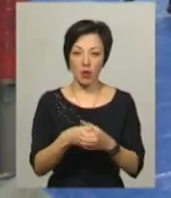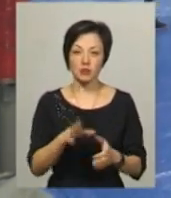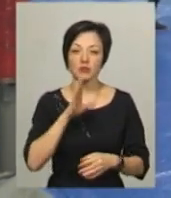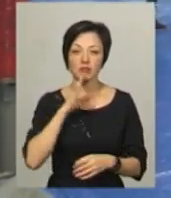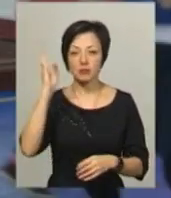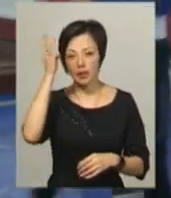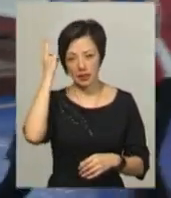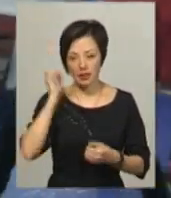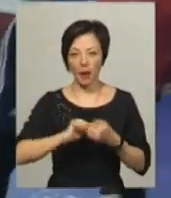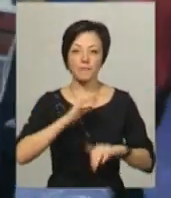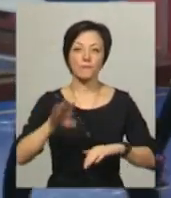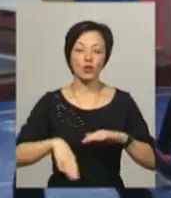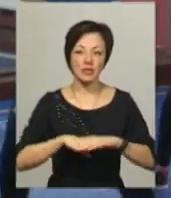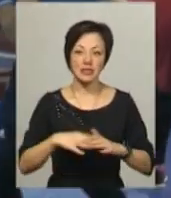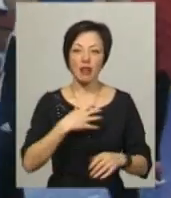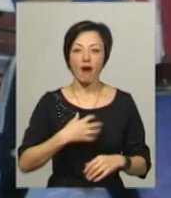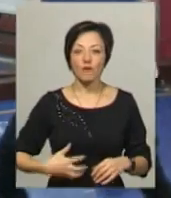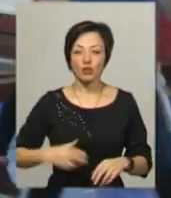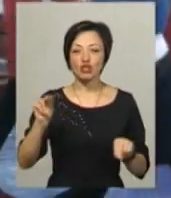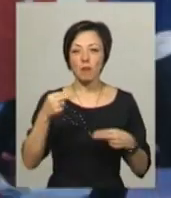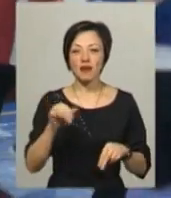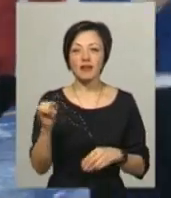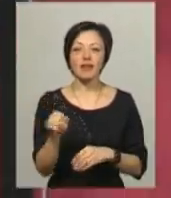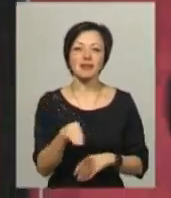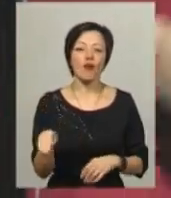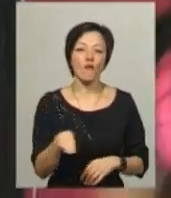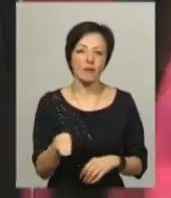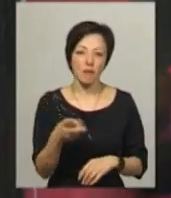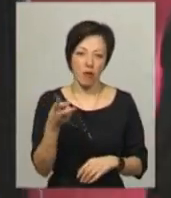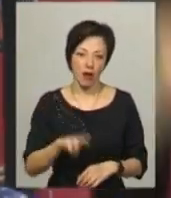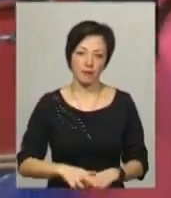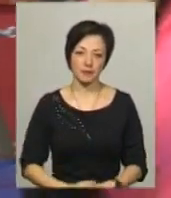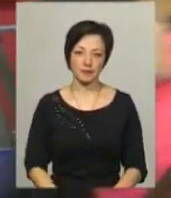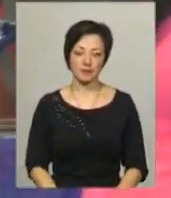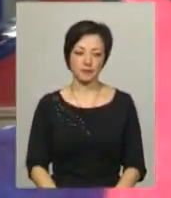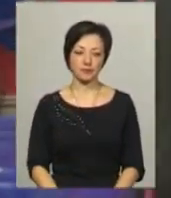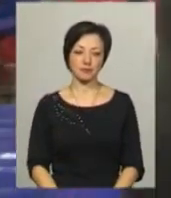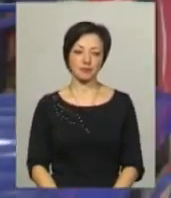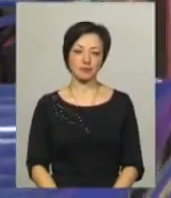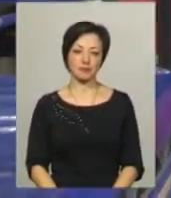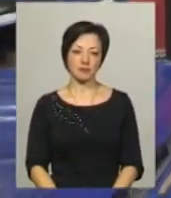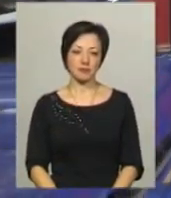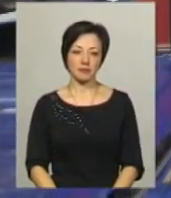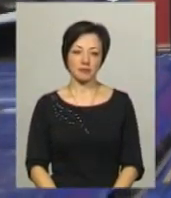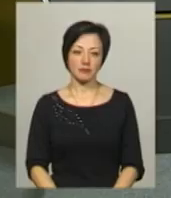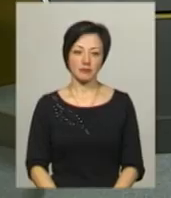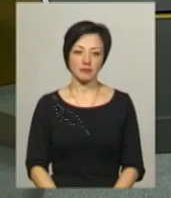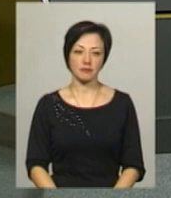дівчата з Хмельницького, Кам'янця-Подільського, Славути, Чемеровець і Теофіполя. Світлана Поробук, Іван Мовчан, Новини, Поділляцентр.